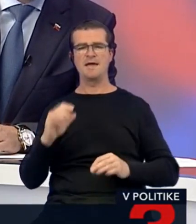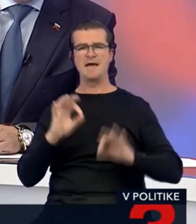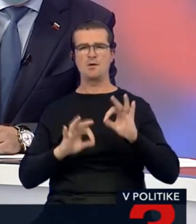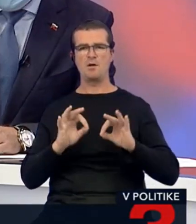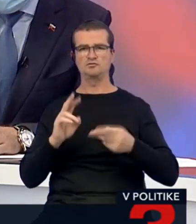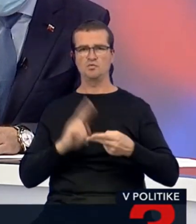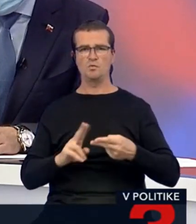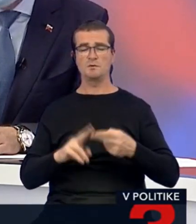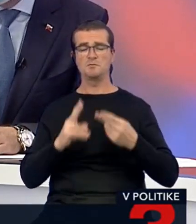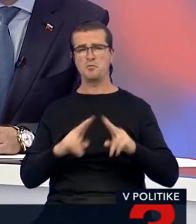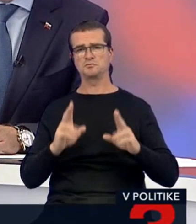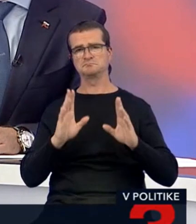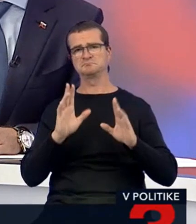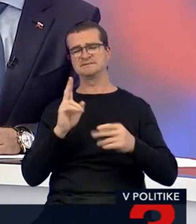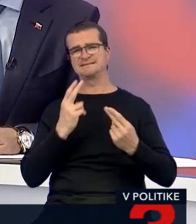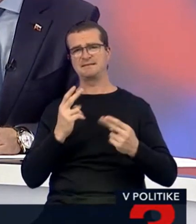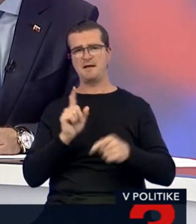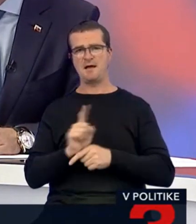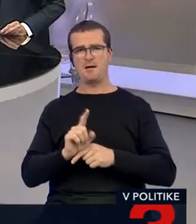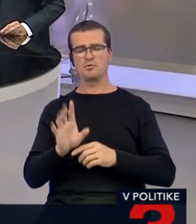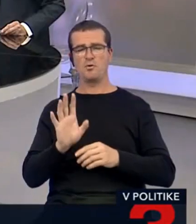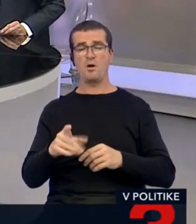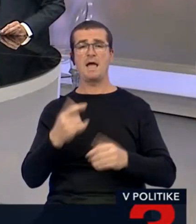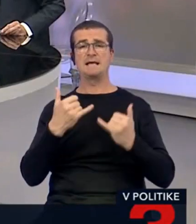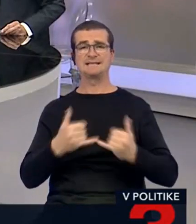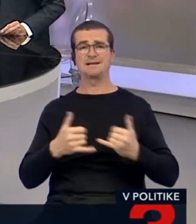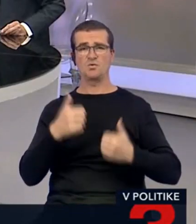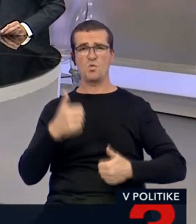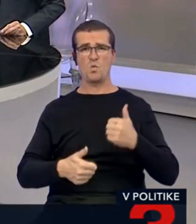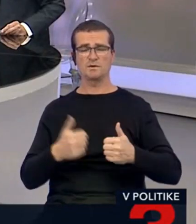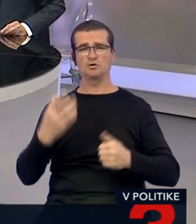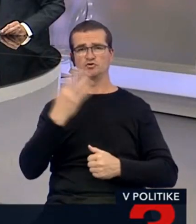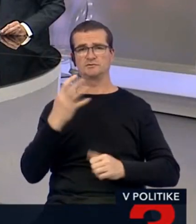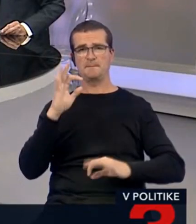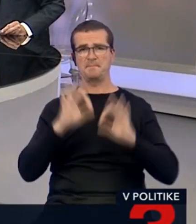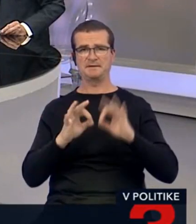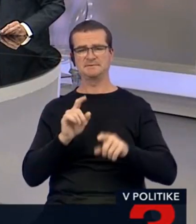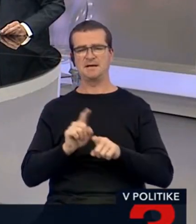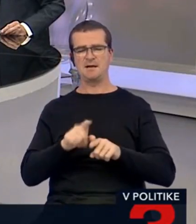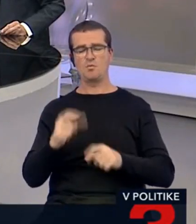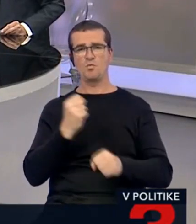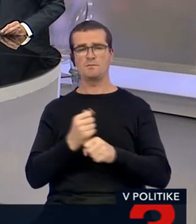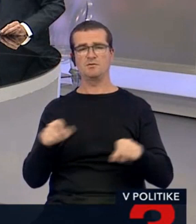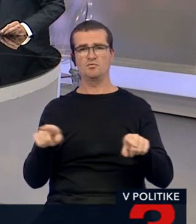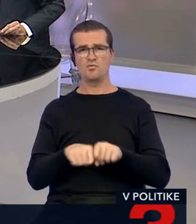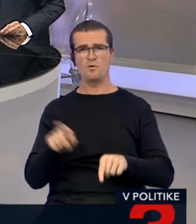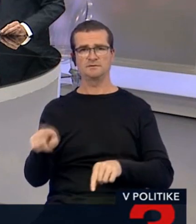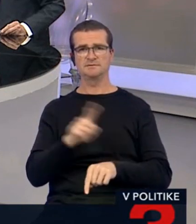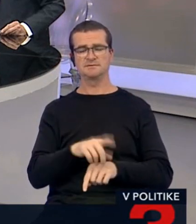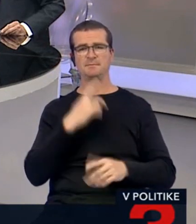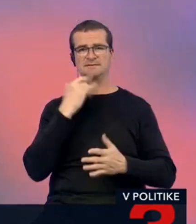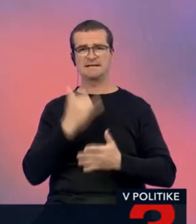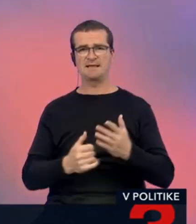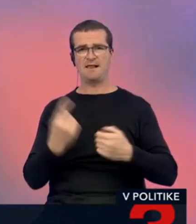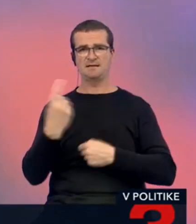regulačný úrad. Môže ponechať ceny nižšie. A donutie ešte aj tú zahraničnú konkurenciu na tých 40% trhu. Urobiť to isté, lebo inak by prišli o